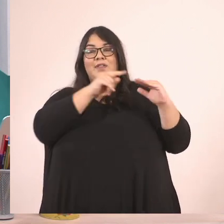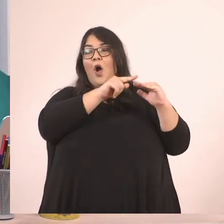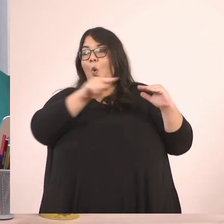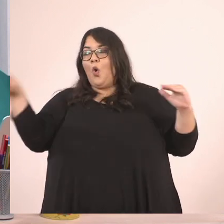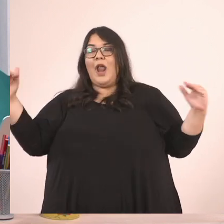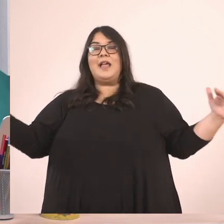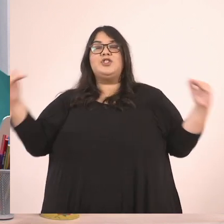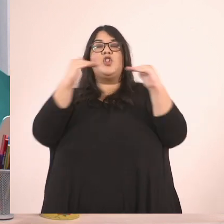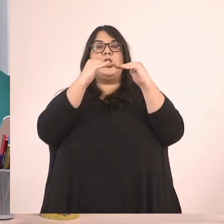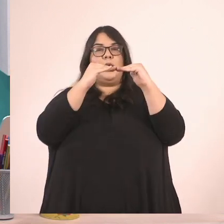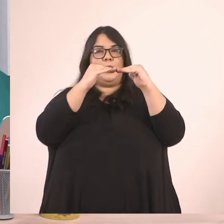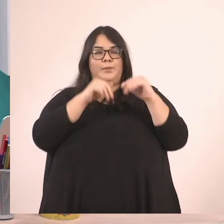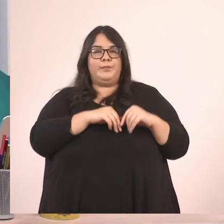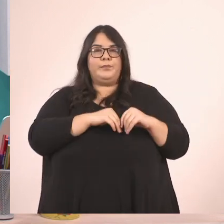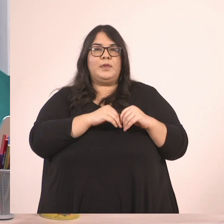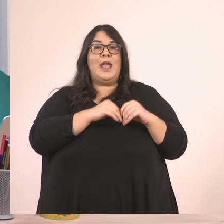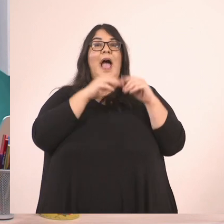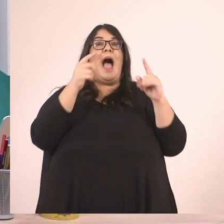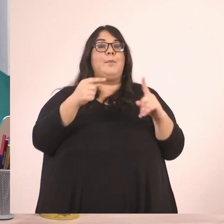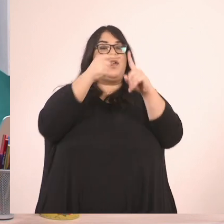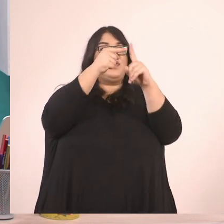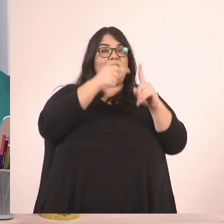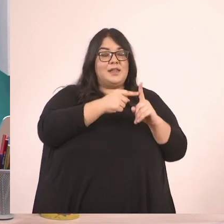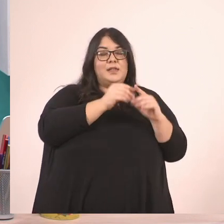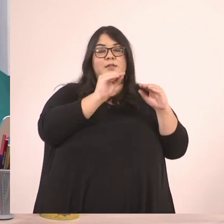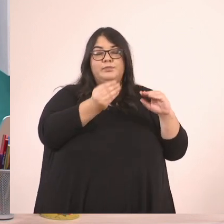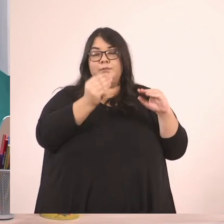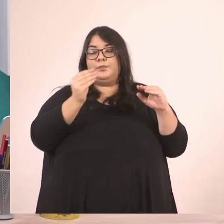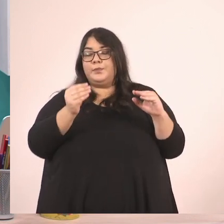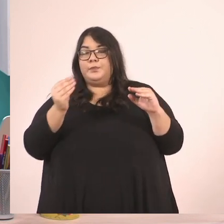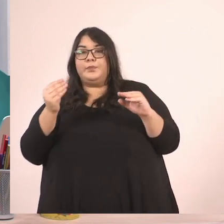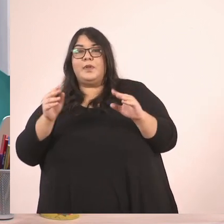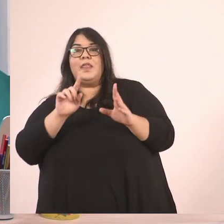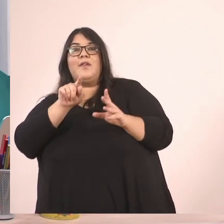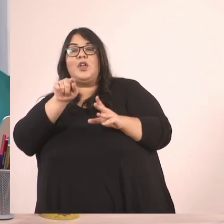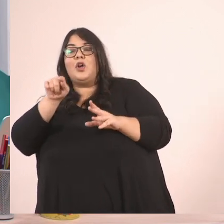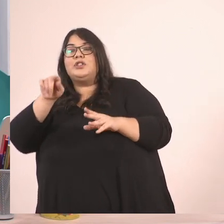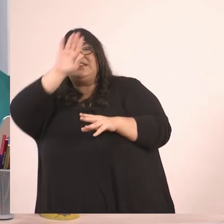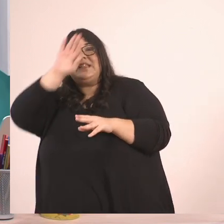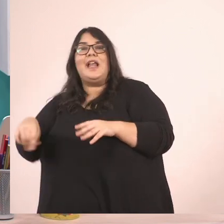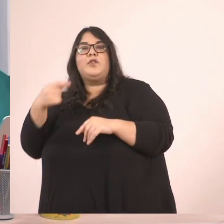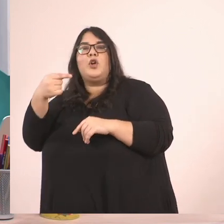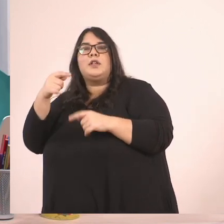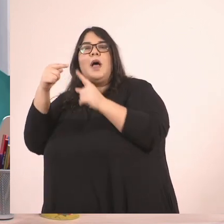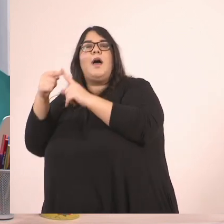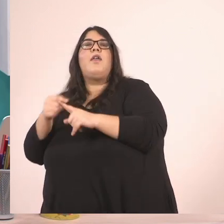διαρώντας και διαρώντας σε ένα κλάσμα που δεν απλοποιείται άλλο. Αυτό το κλάσμα λέγεται ανάγωγο.